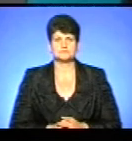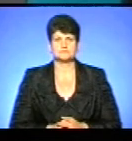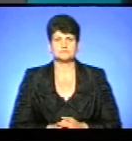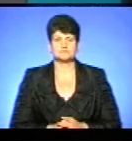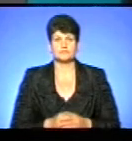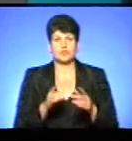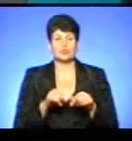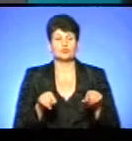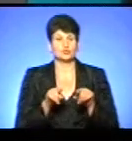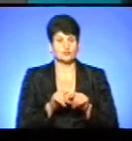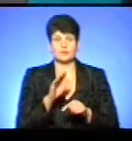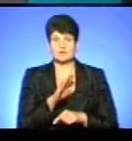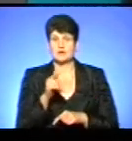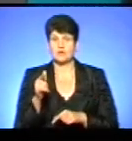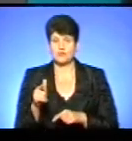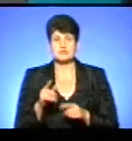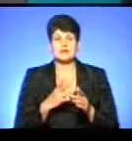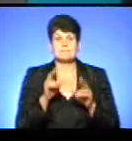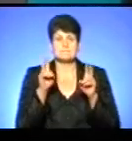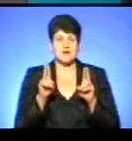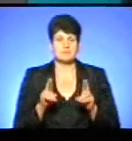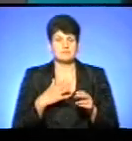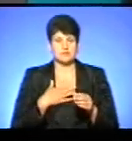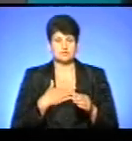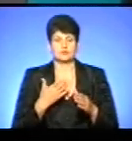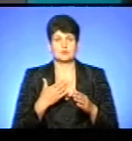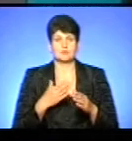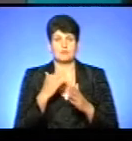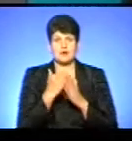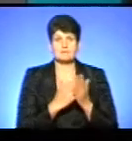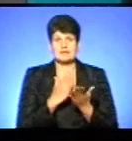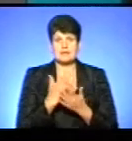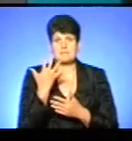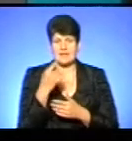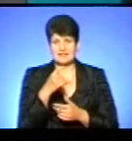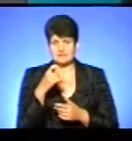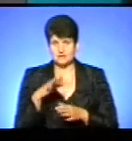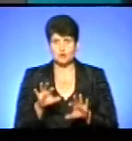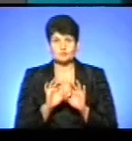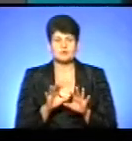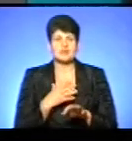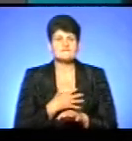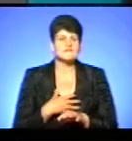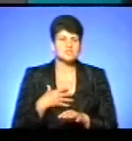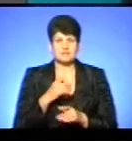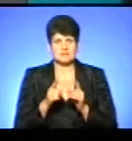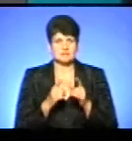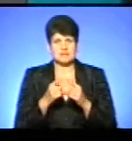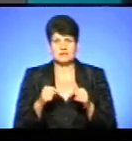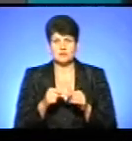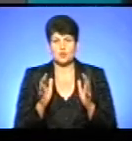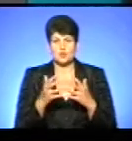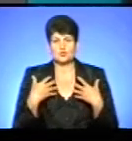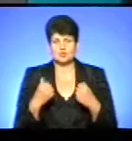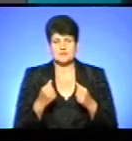Отож, Володимир Григорович, за правилами нашої програми є 5 хвилин, аби розповісти нашим глядачам про неважливіші зміни в галузі охорони здоров